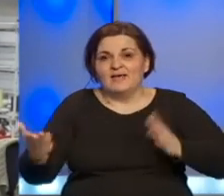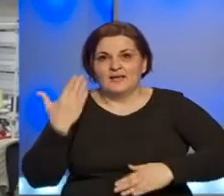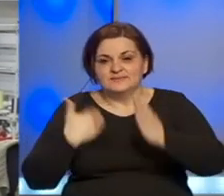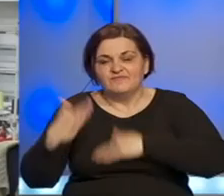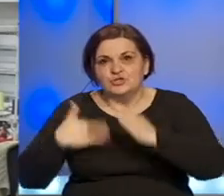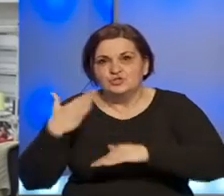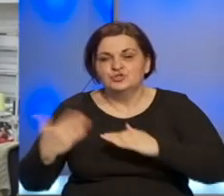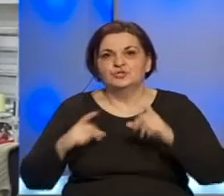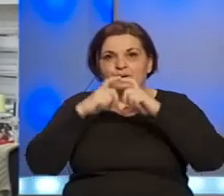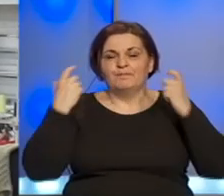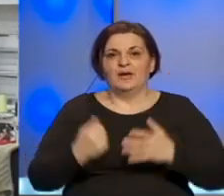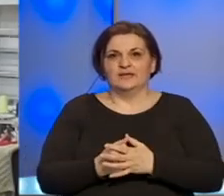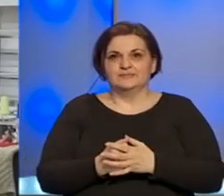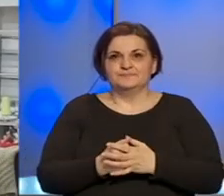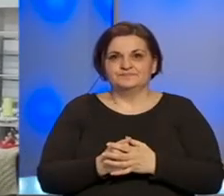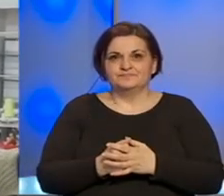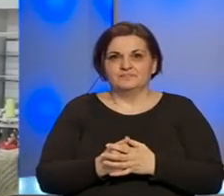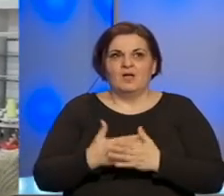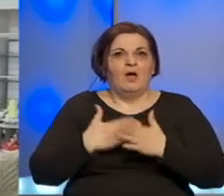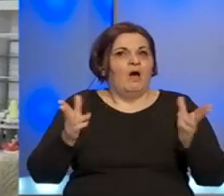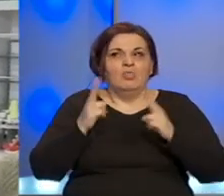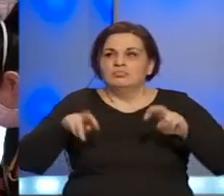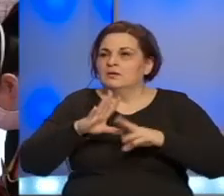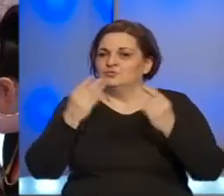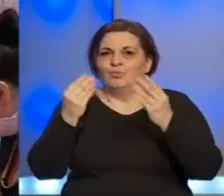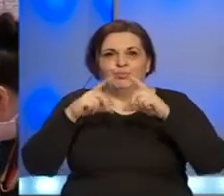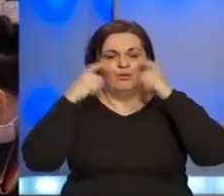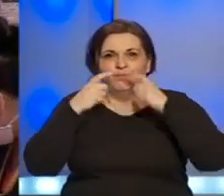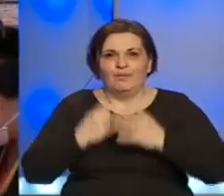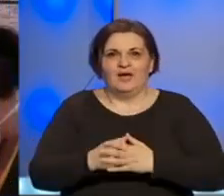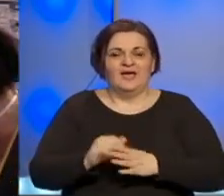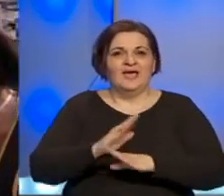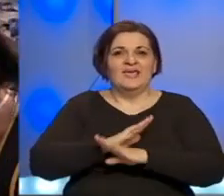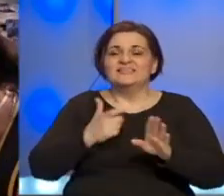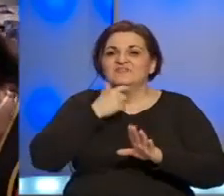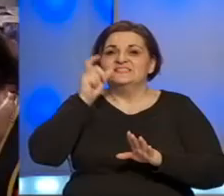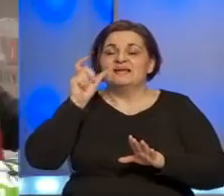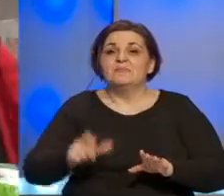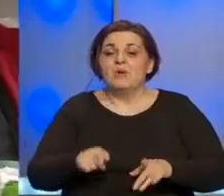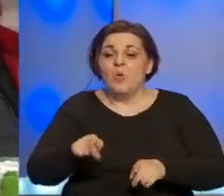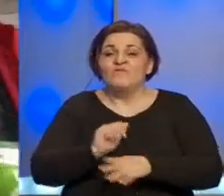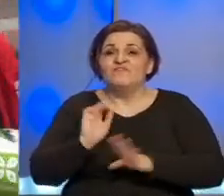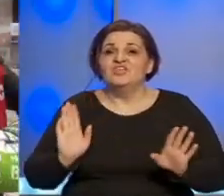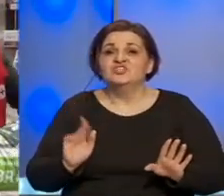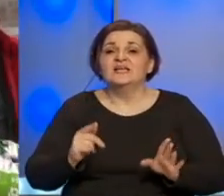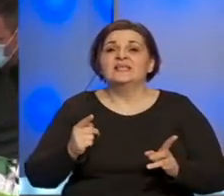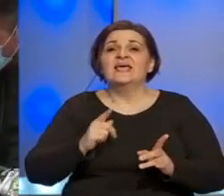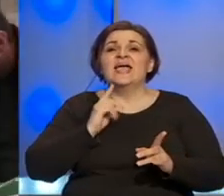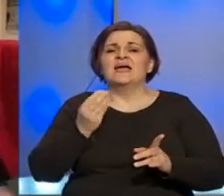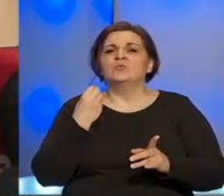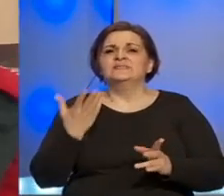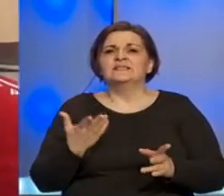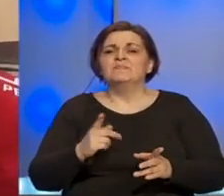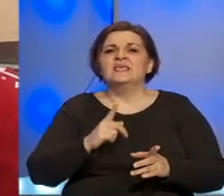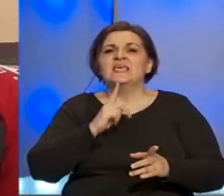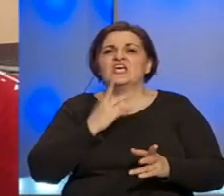da šijemo. Je li velika potražnja? Velika je potražnja za maske. Svim starijim licima u Višegradu kao i licima iz Srbije čiji